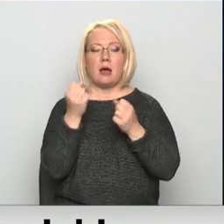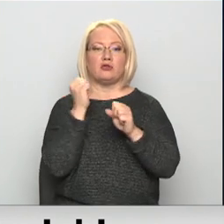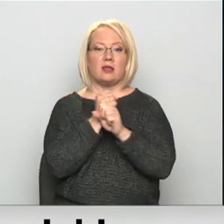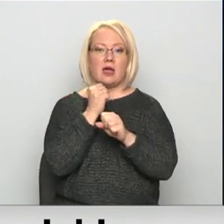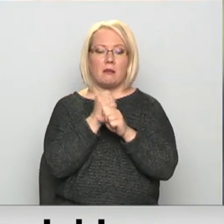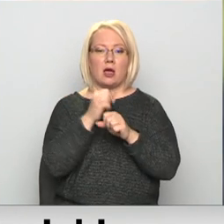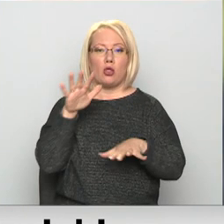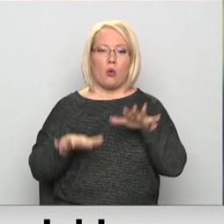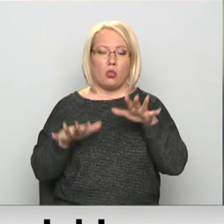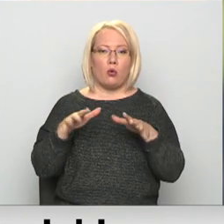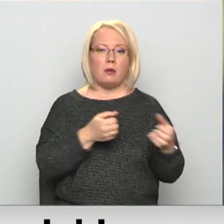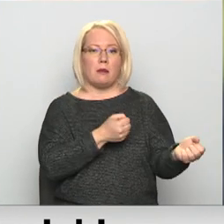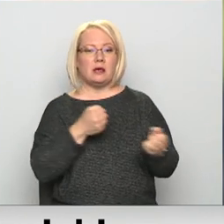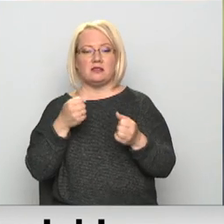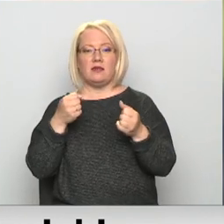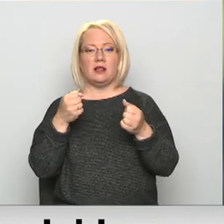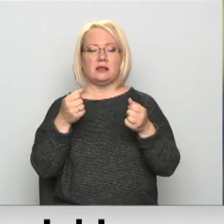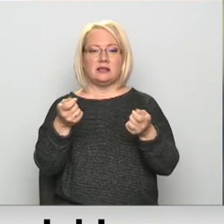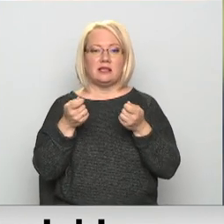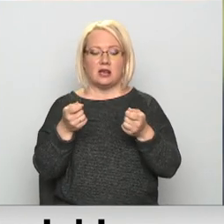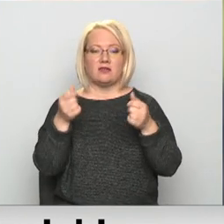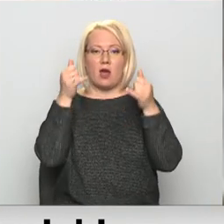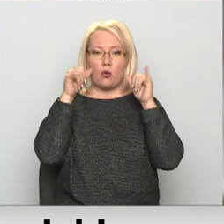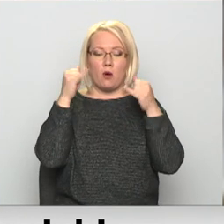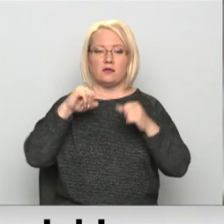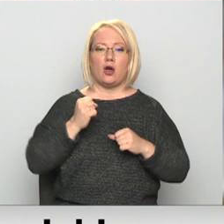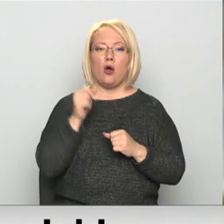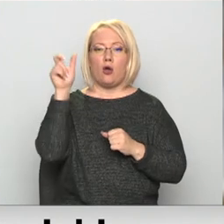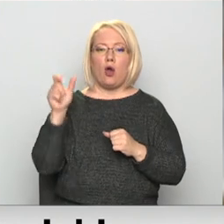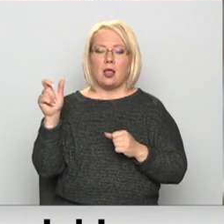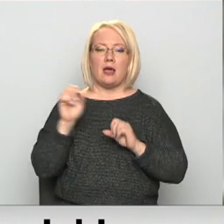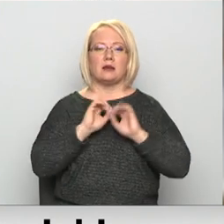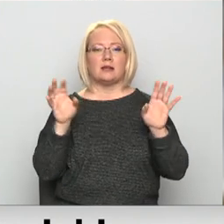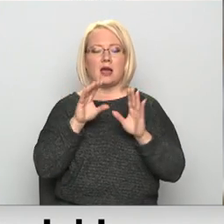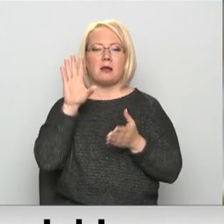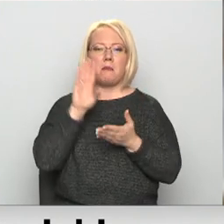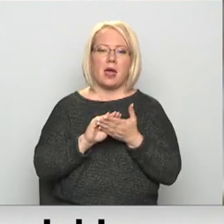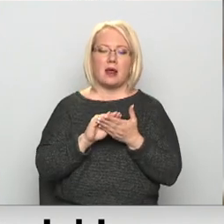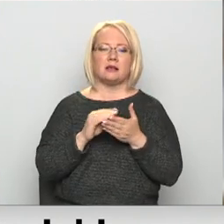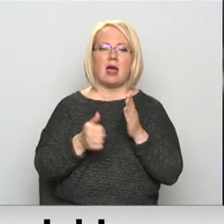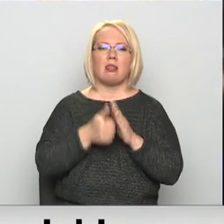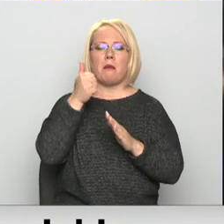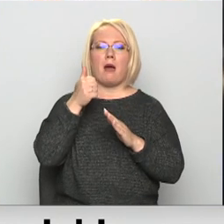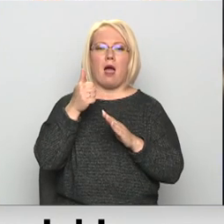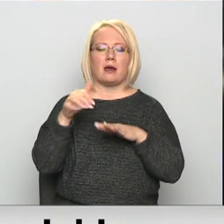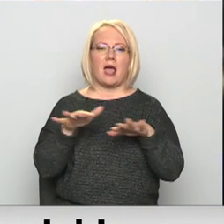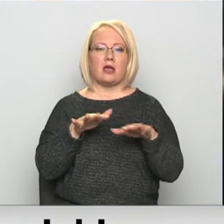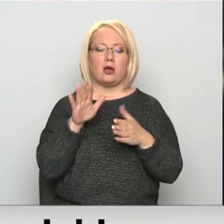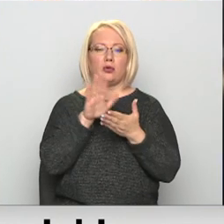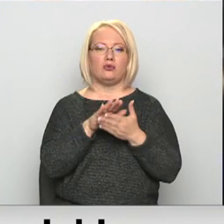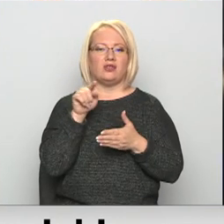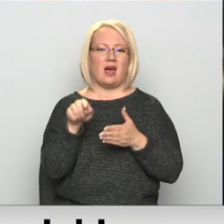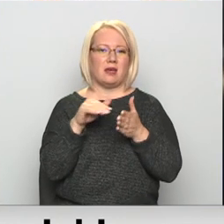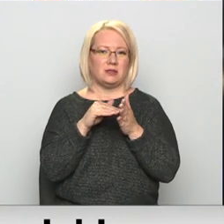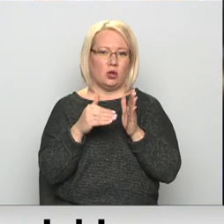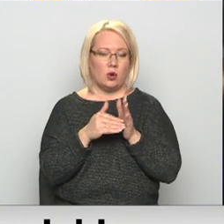kad no dubļiem izvilkt zirgs vai govs, kolēģu vidū notiek pieredzes apmaiņa, lai labāk reaģētu uz šādām situācijām. Ņemot